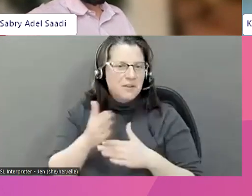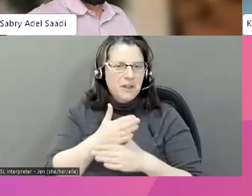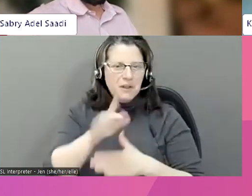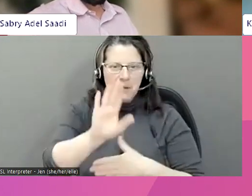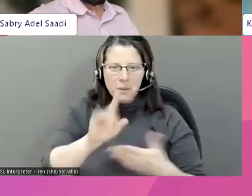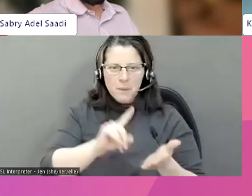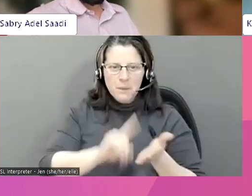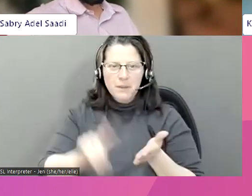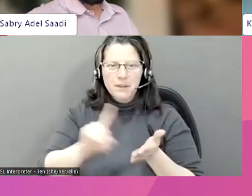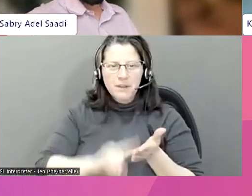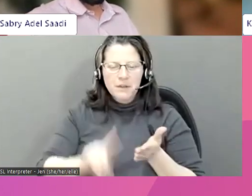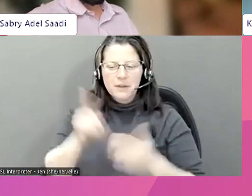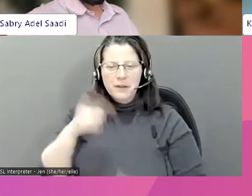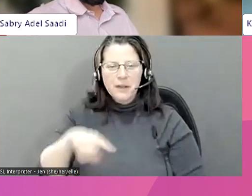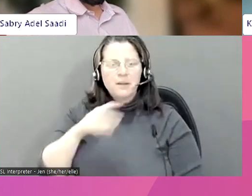partagé vos recherches.